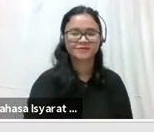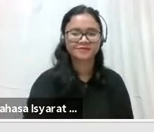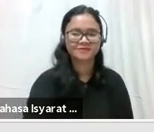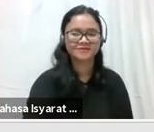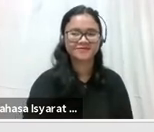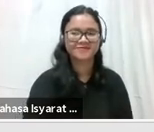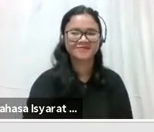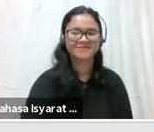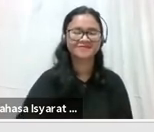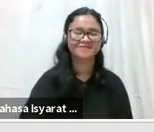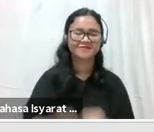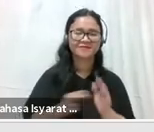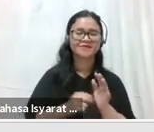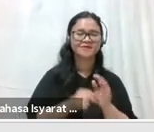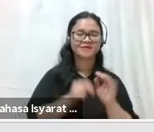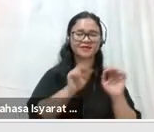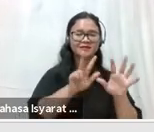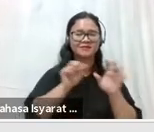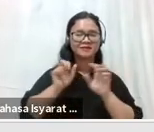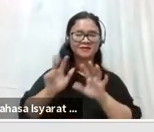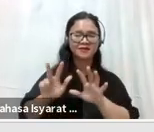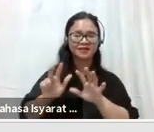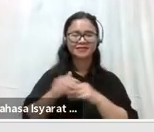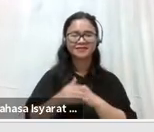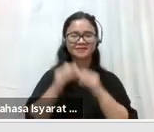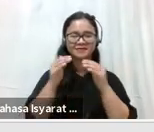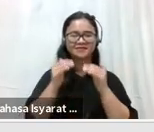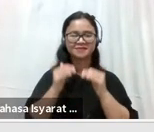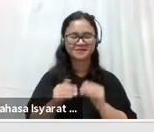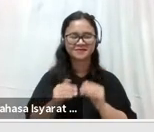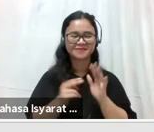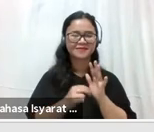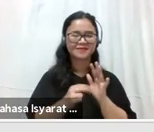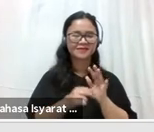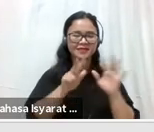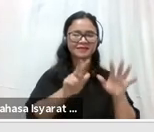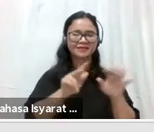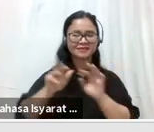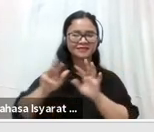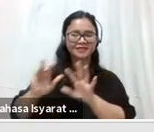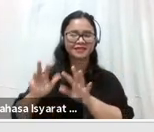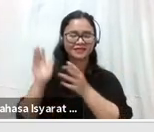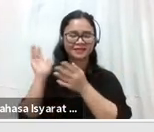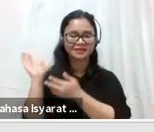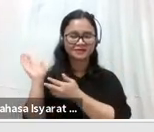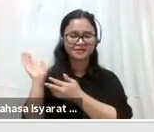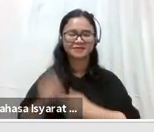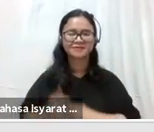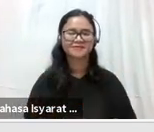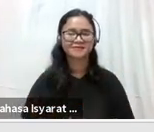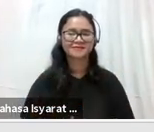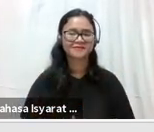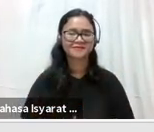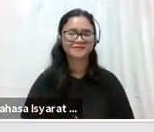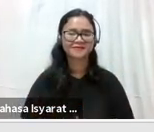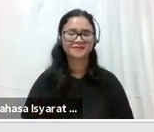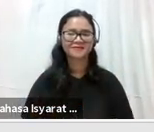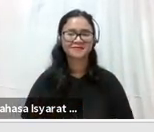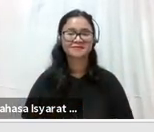88, Rehbin Individu. 88, Rehbin Individu dalam kurung Individu.